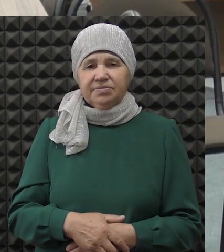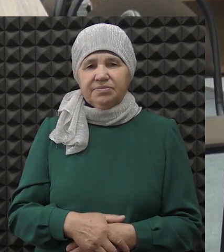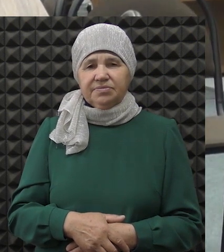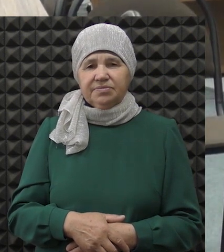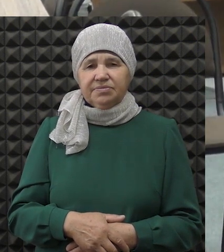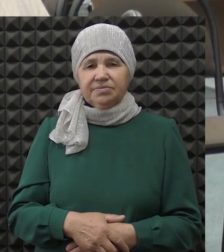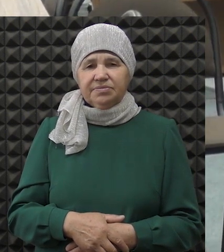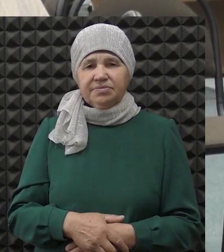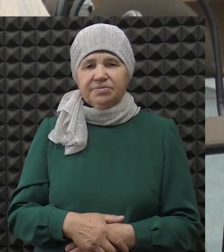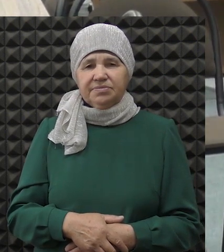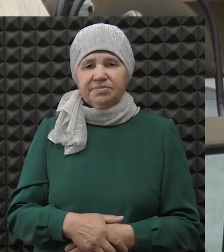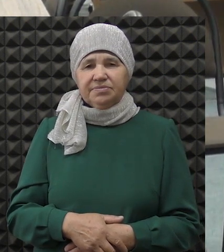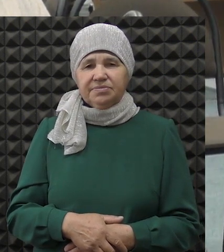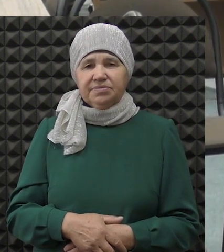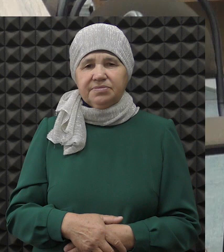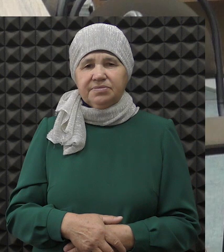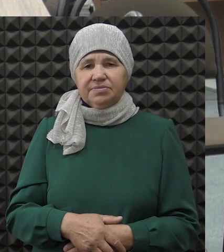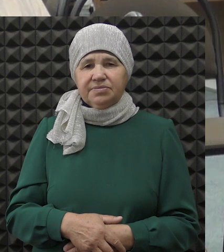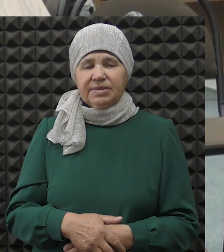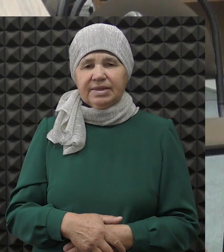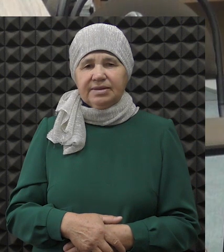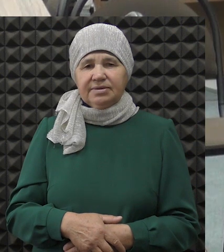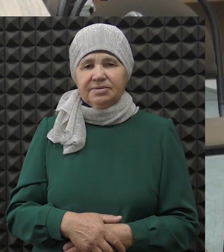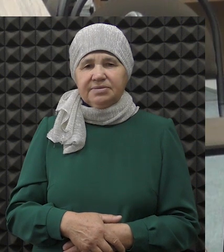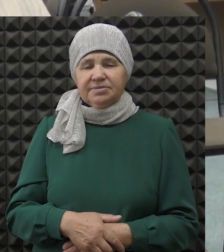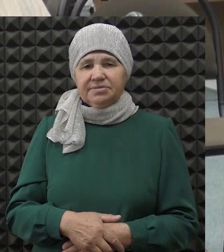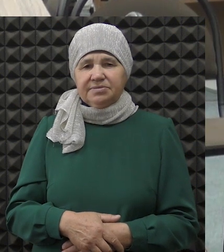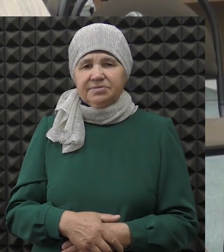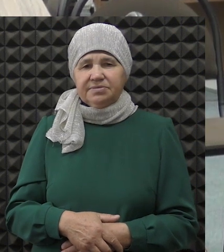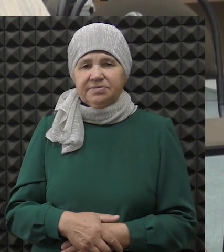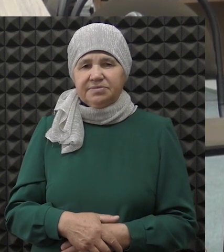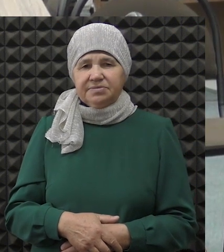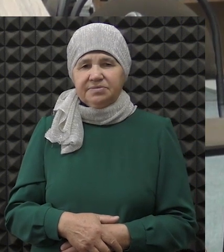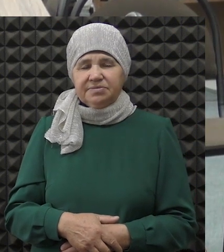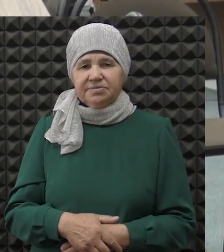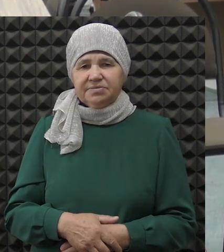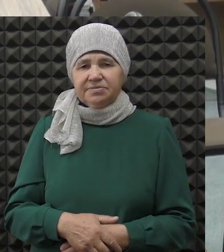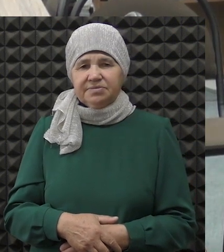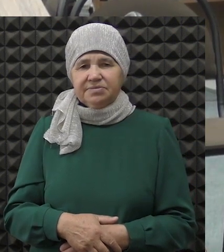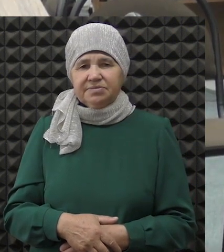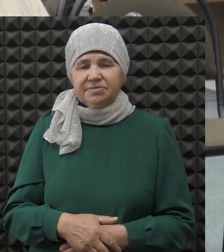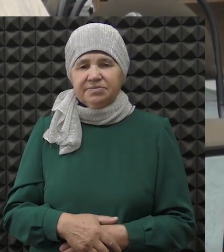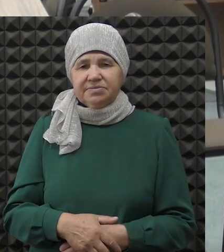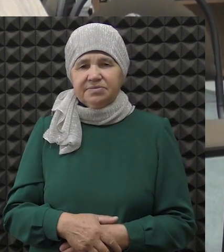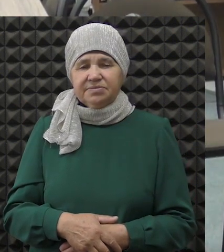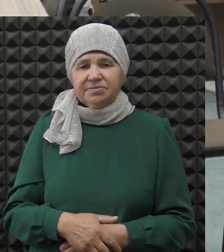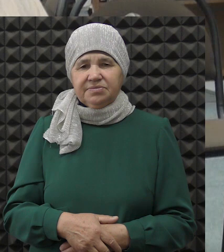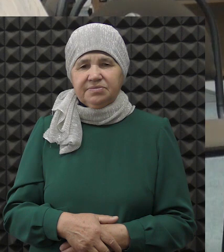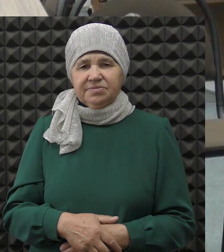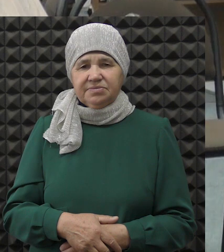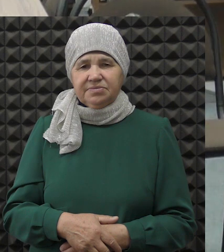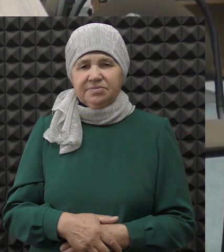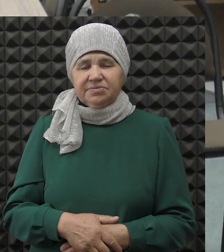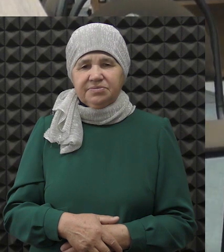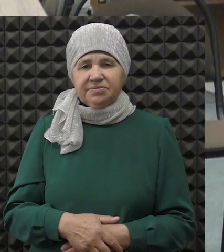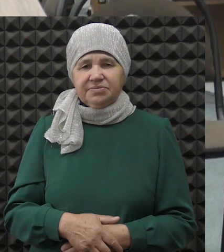учить так, чтобы это учение было интереснее. И еще у них появляется желание, еще, еще,